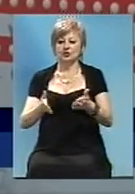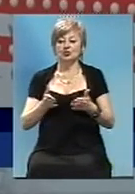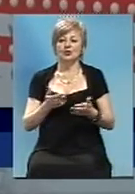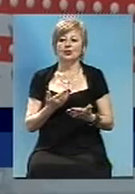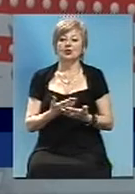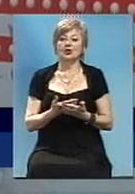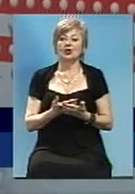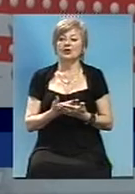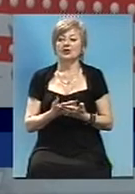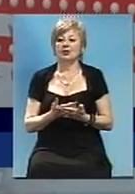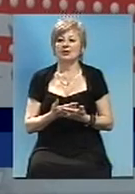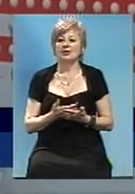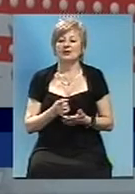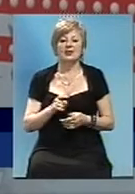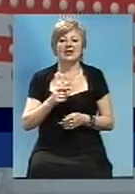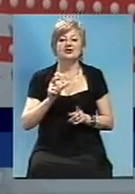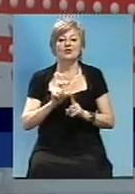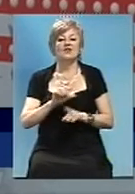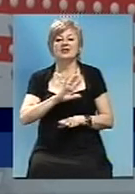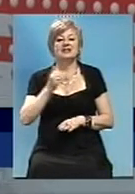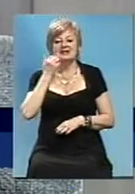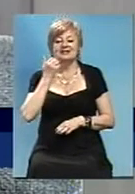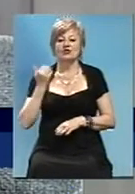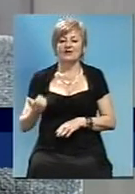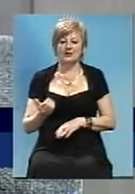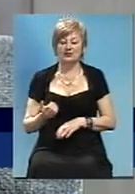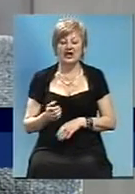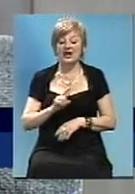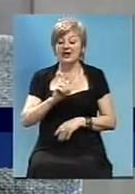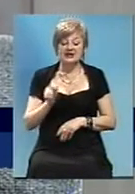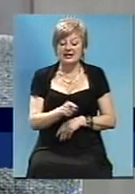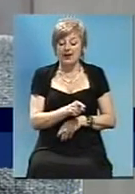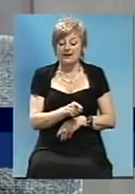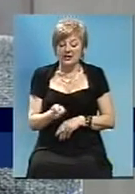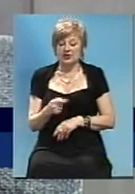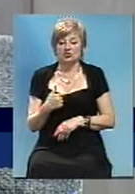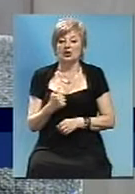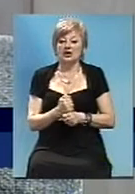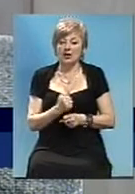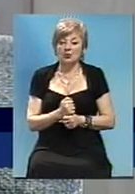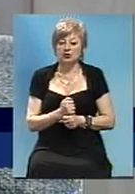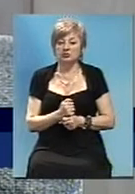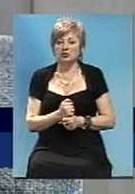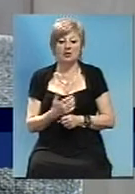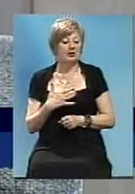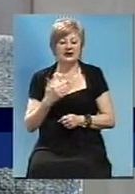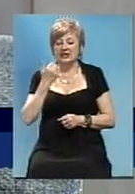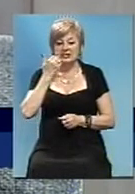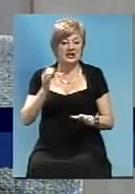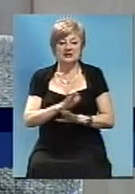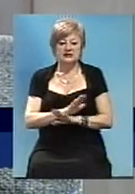питання від Юрія Кохлова. Не соромно вам? За той період, який працюю, нет, не стидно.